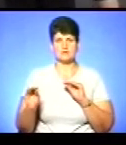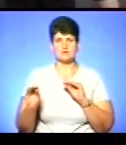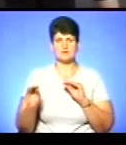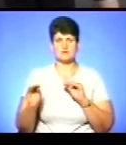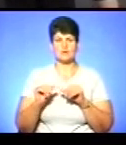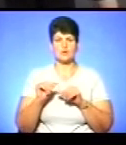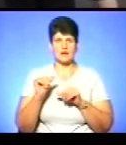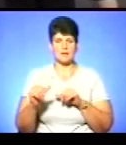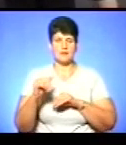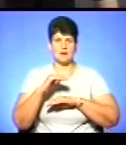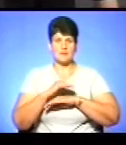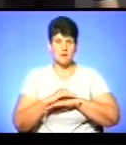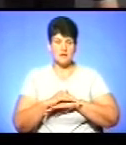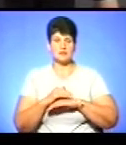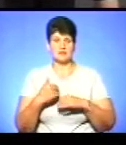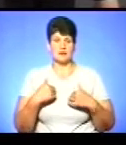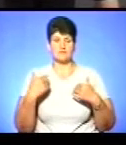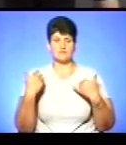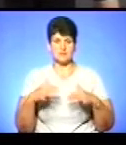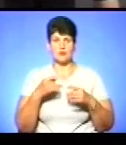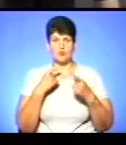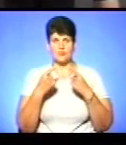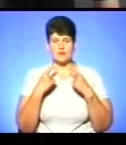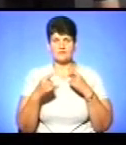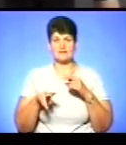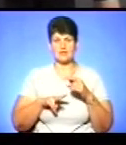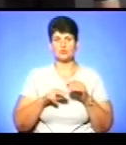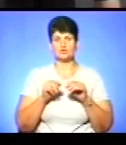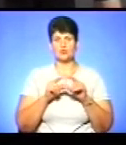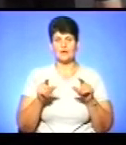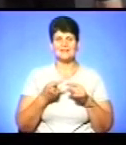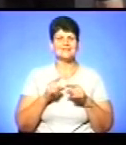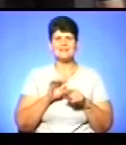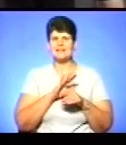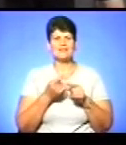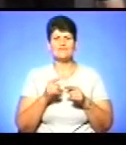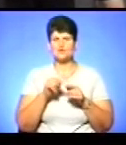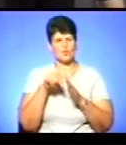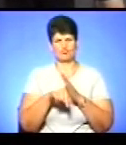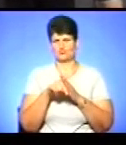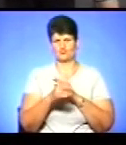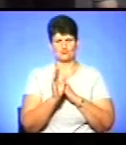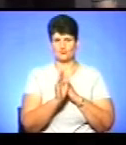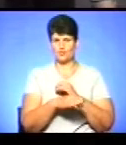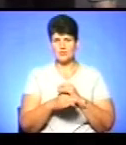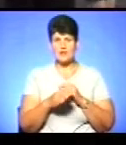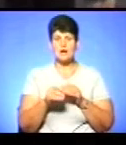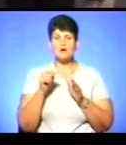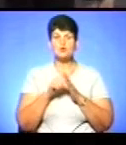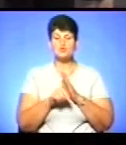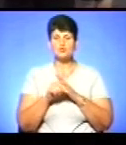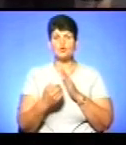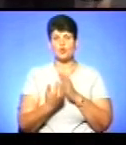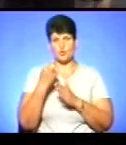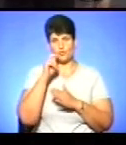Тут, як я, як уже говорив директор нашої міської школи, що це не в цьому суть нової